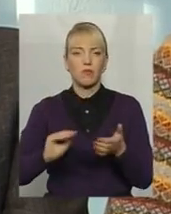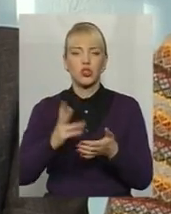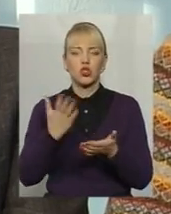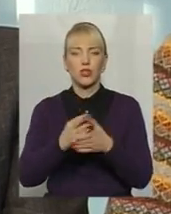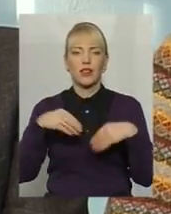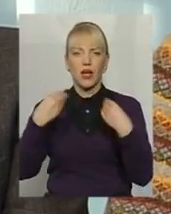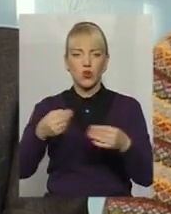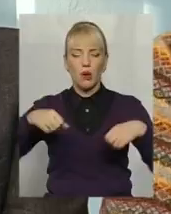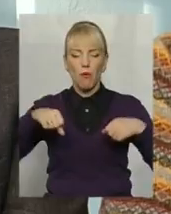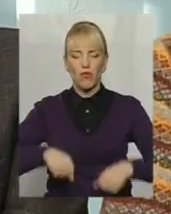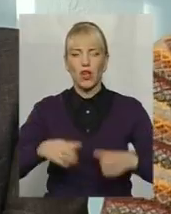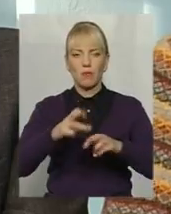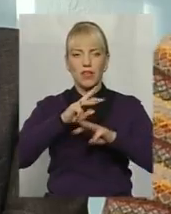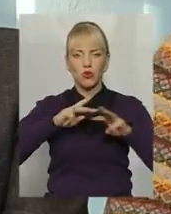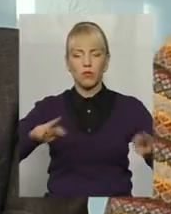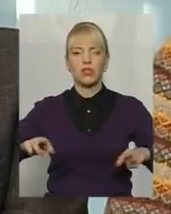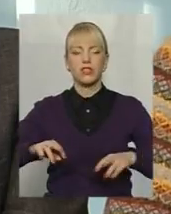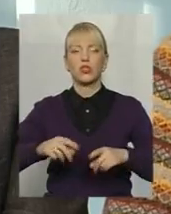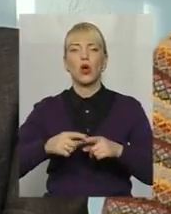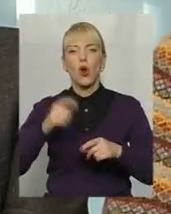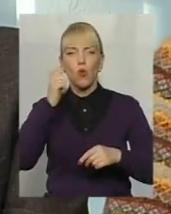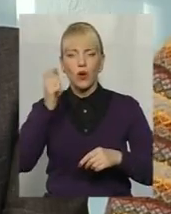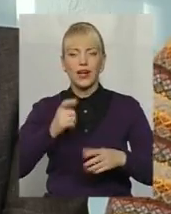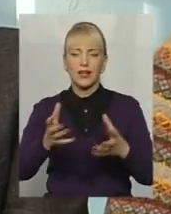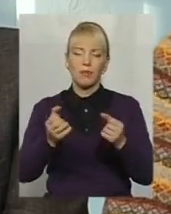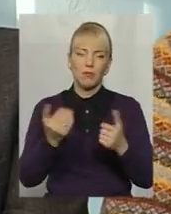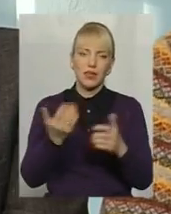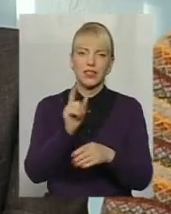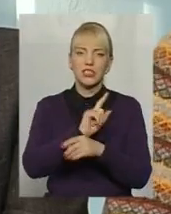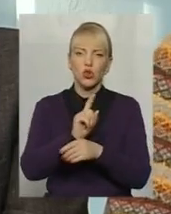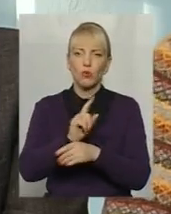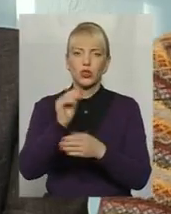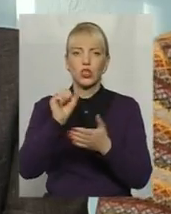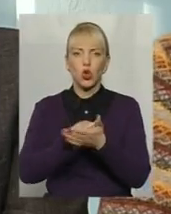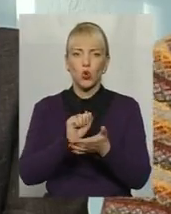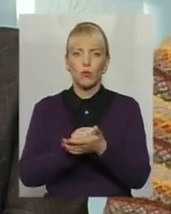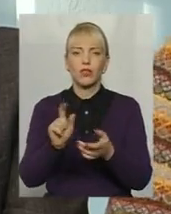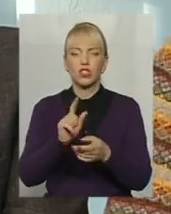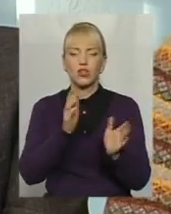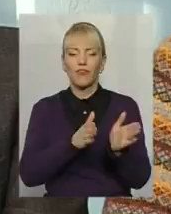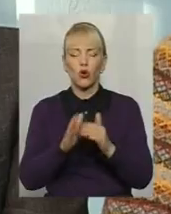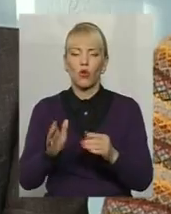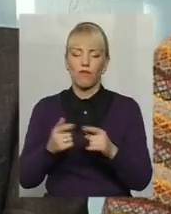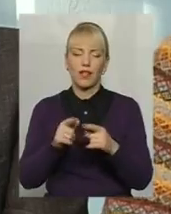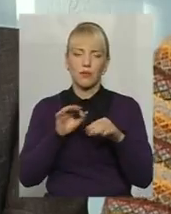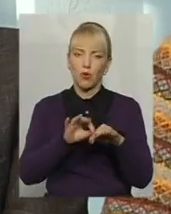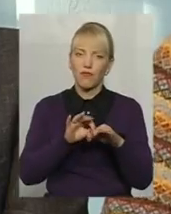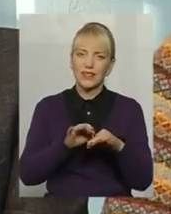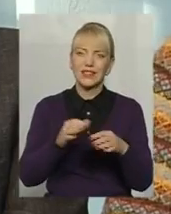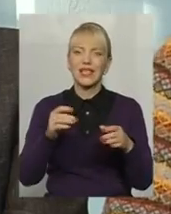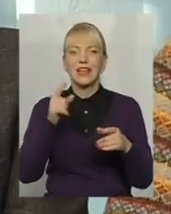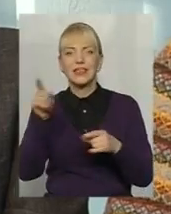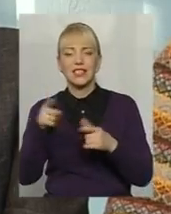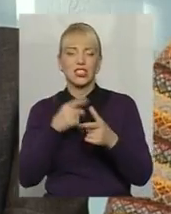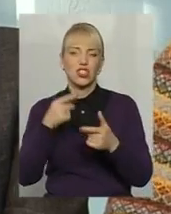Кабінету міністрів України приймати відповідні нормативні документи, які будуть регулювати проведення тих чи інших заходів. Тобто, по